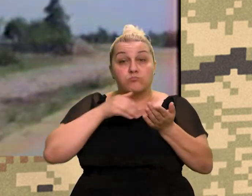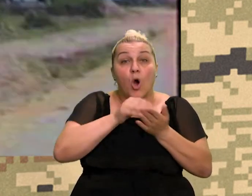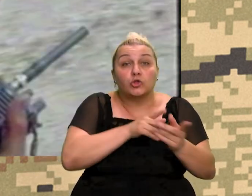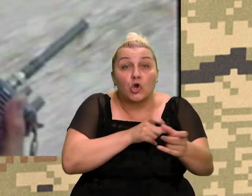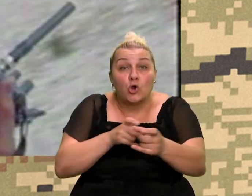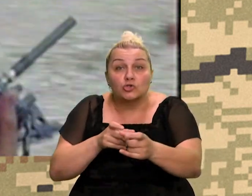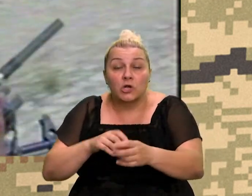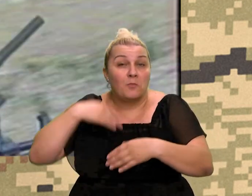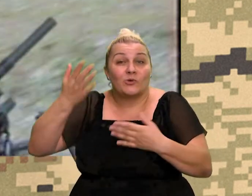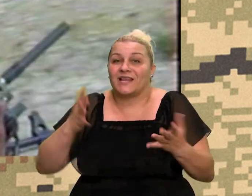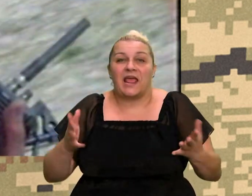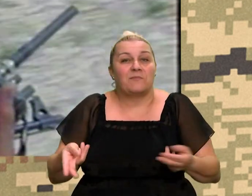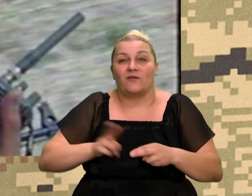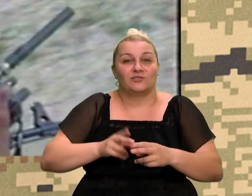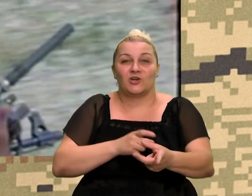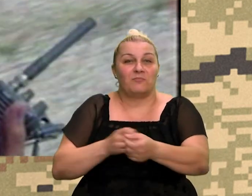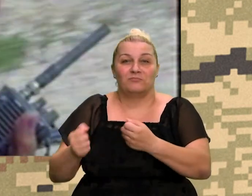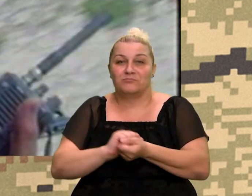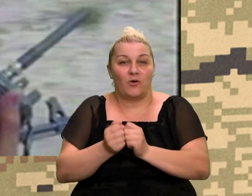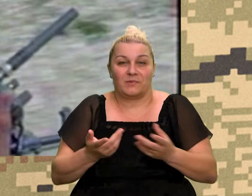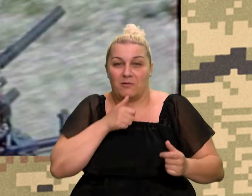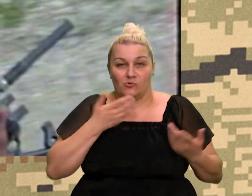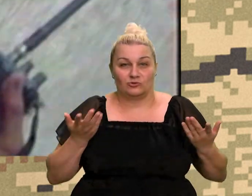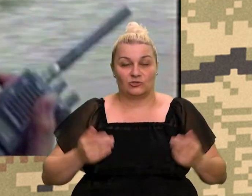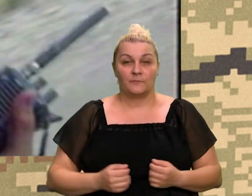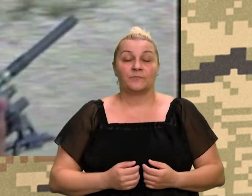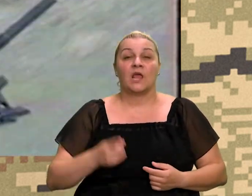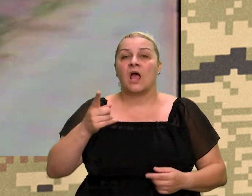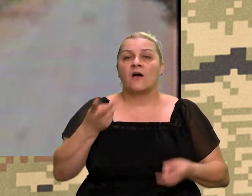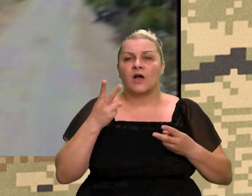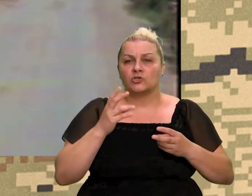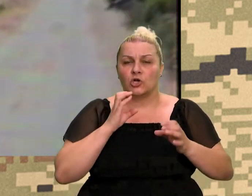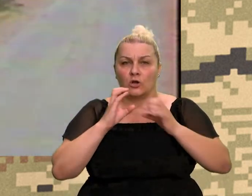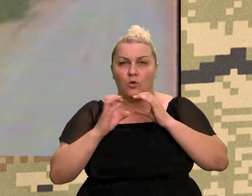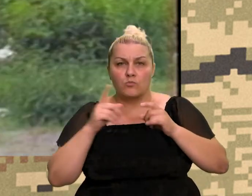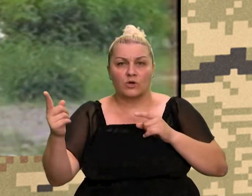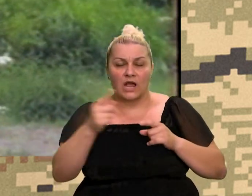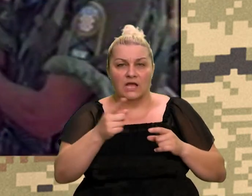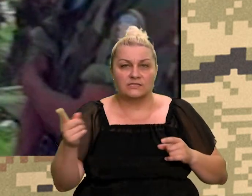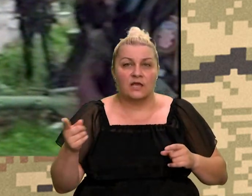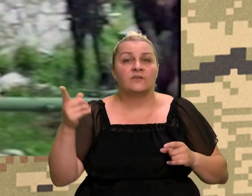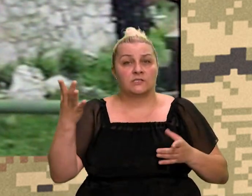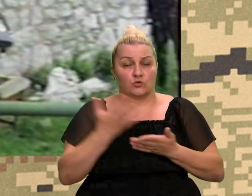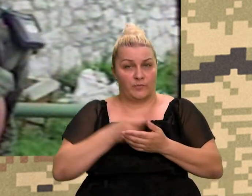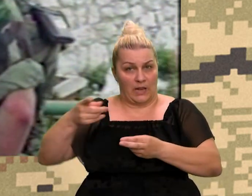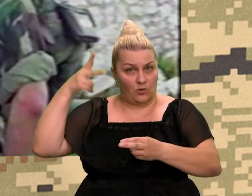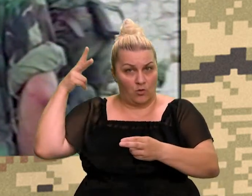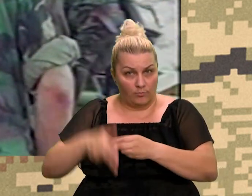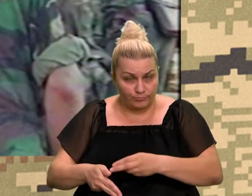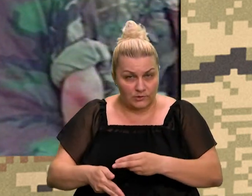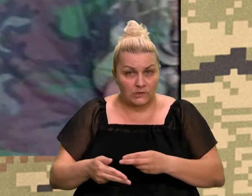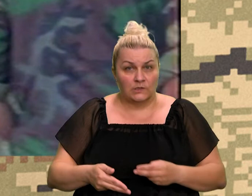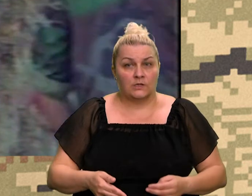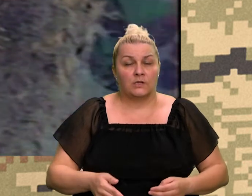Ante, njihov je garnizualni i glavna komunikacija je bila, ako se ne varam, u trbovunju. Da. Vi ste to neutralizirali, osjehli ste ih od